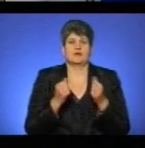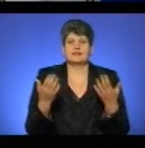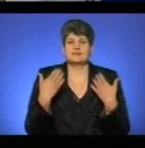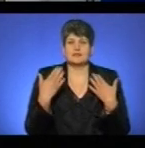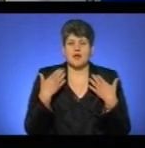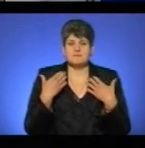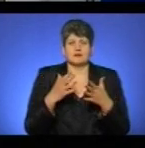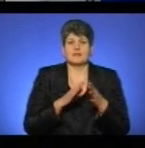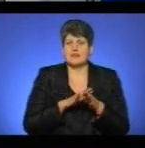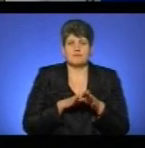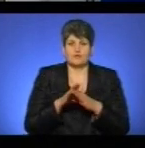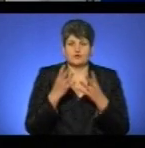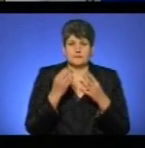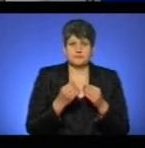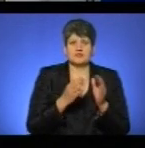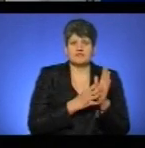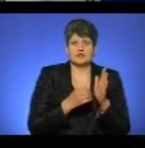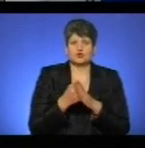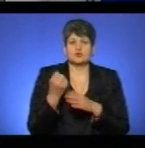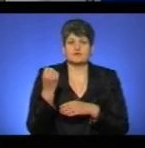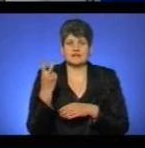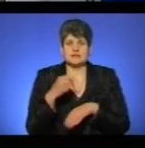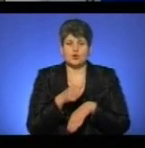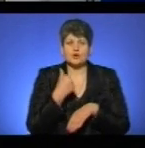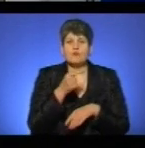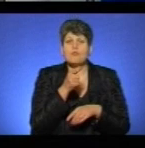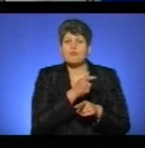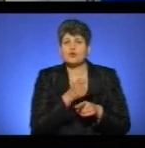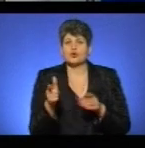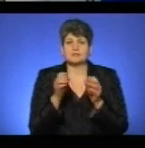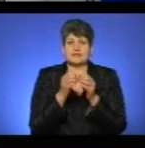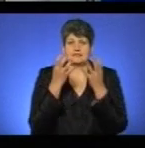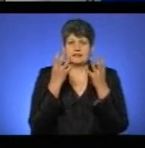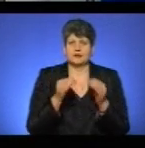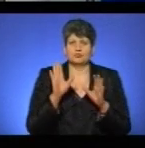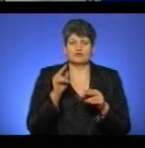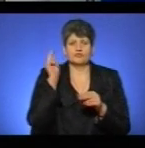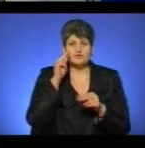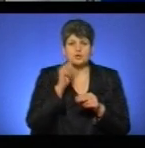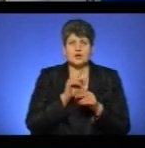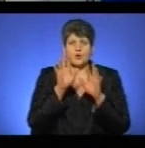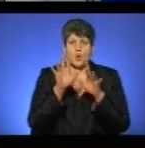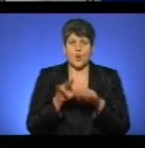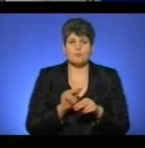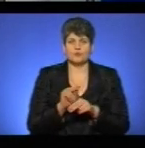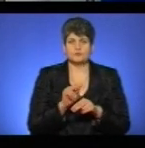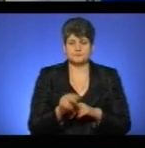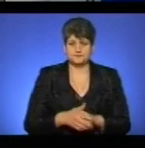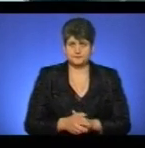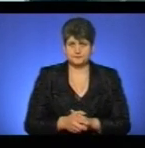дітей віком від 9 до 11 років протягом 10 днів навчатимуть ІТ-технологій та створювати веб-сайти.